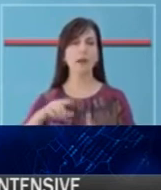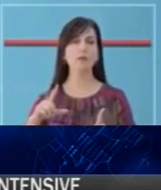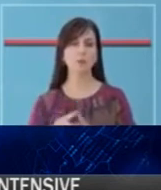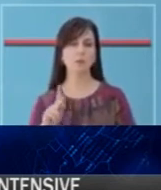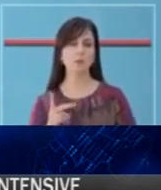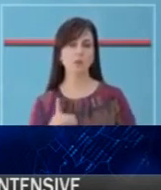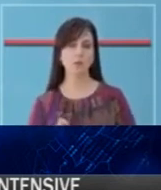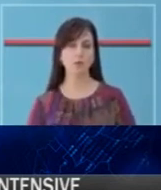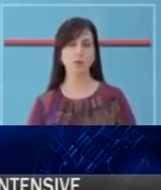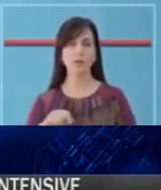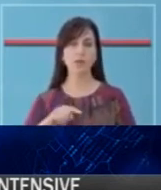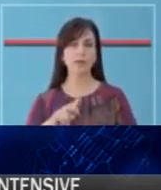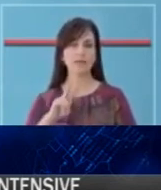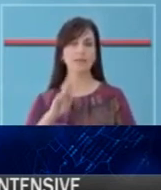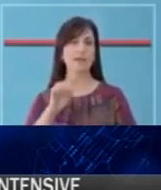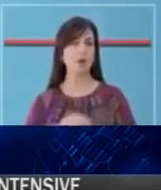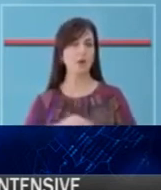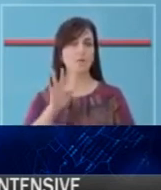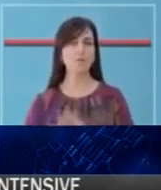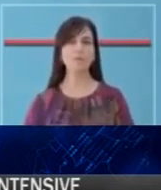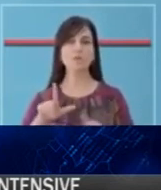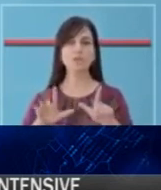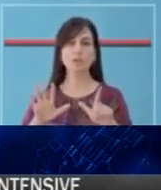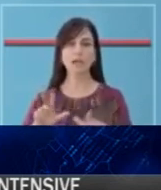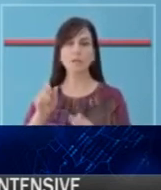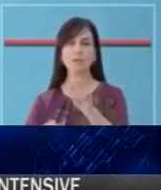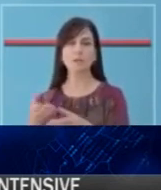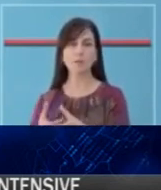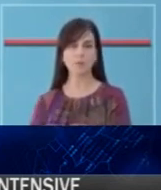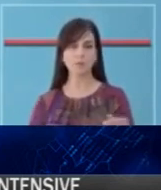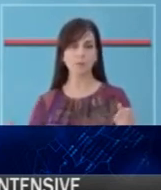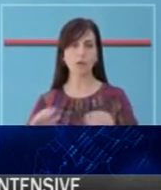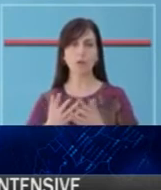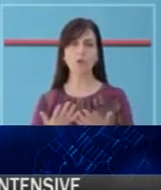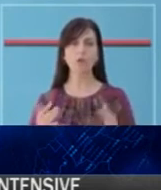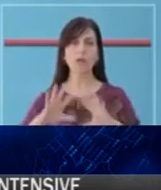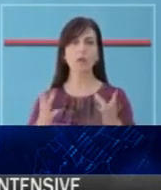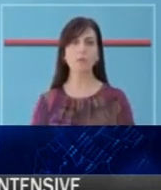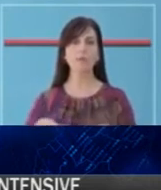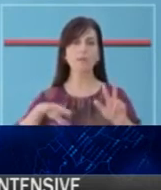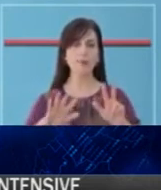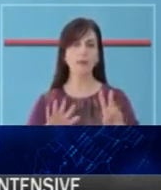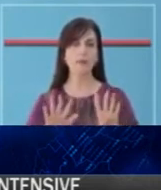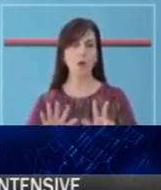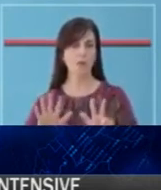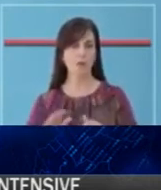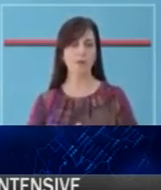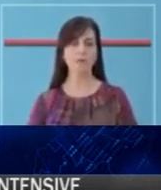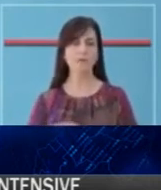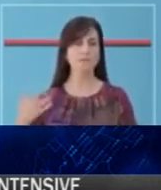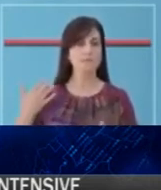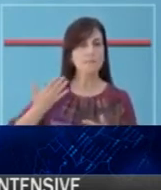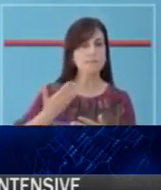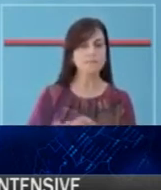24 orët e fundit janë shëruar 7 qytetarë, duke e quar në 898 numërin e të shëruarve. Nga fillimi